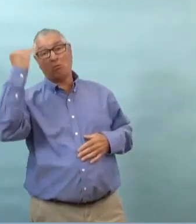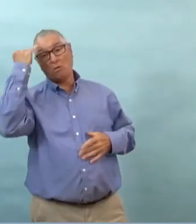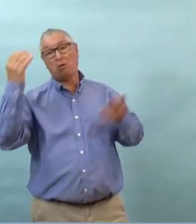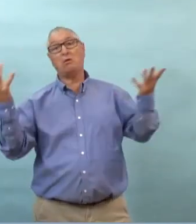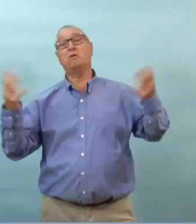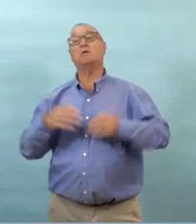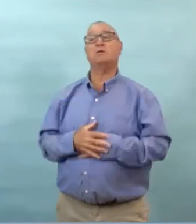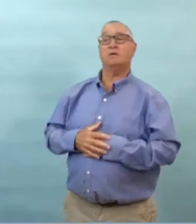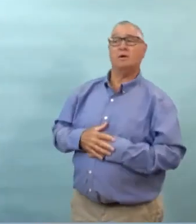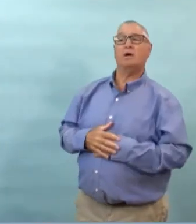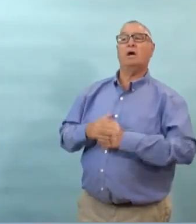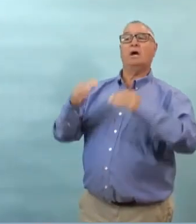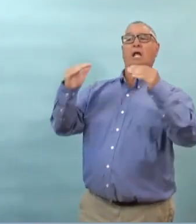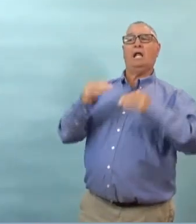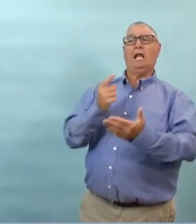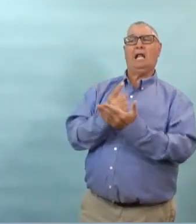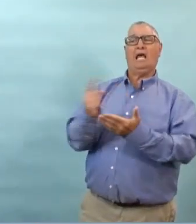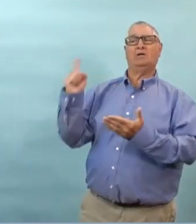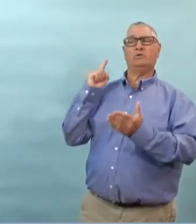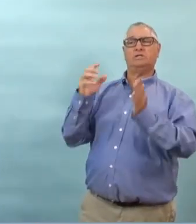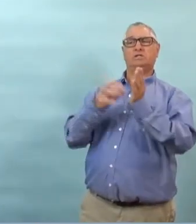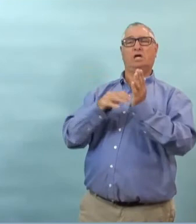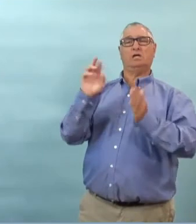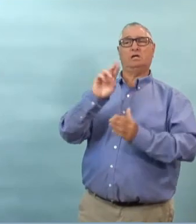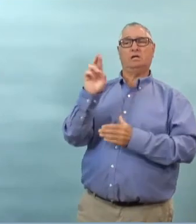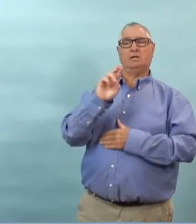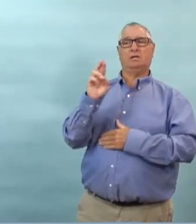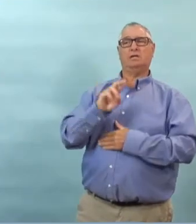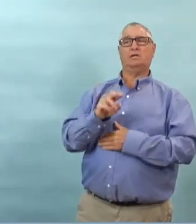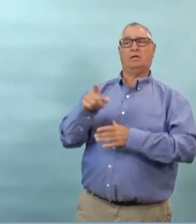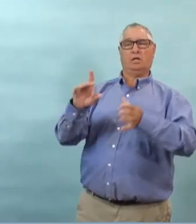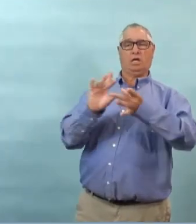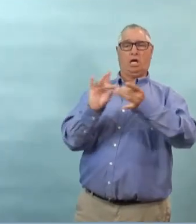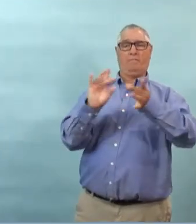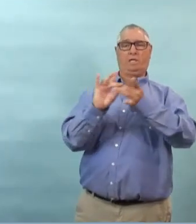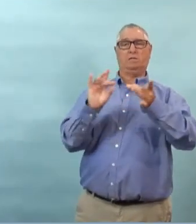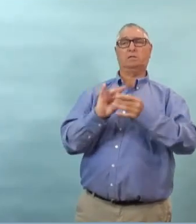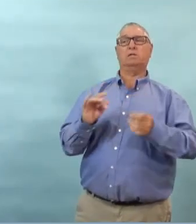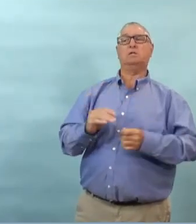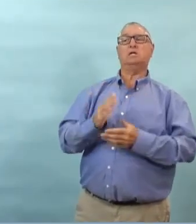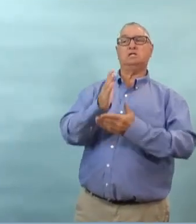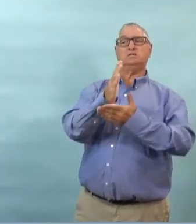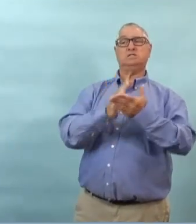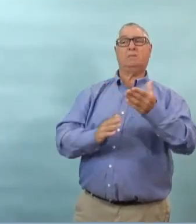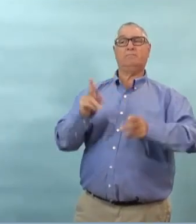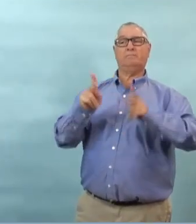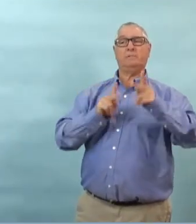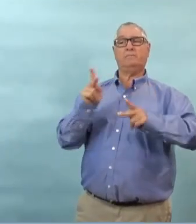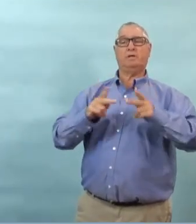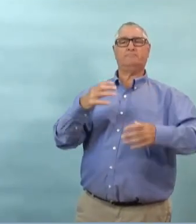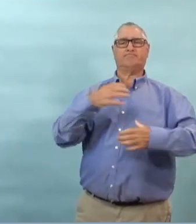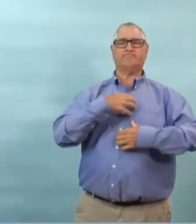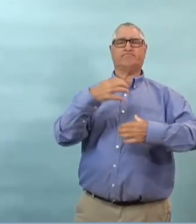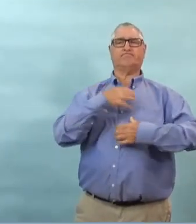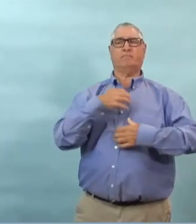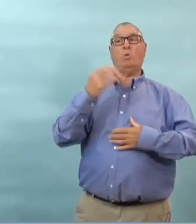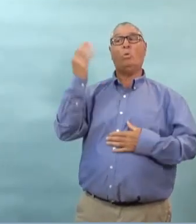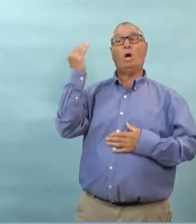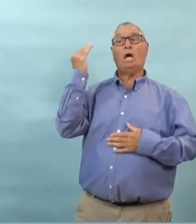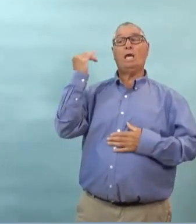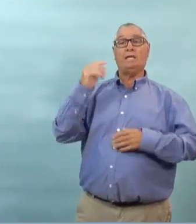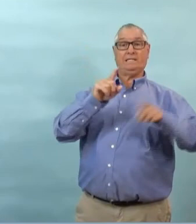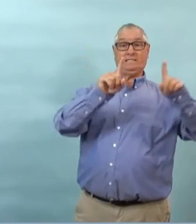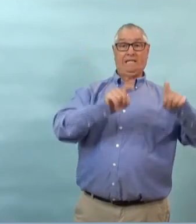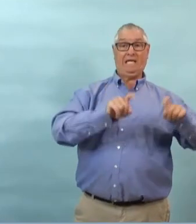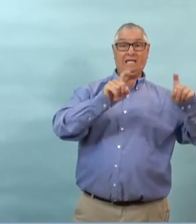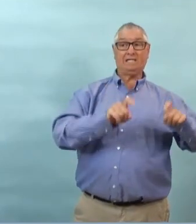sur les plaintes qu'on a entendu et déjà le docteur aussi on a parlé la semaine dernière il y a eu des plaintes